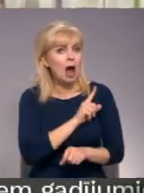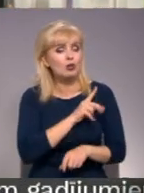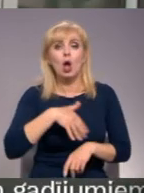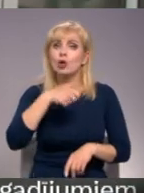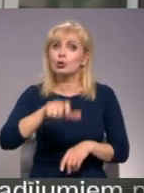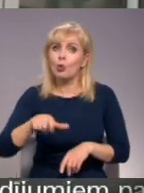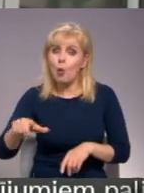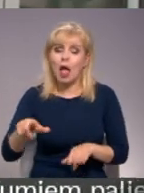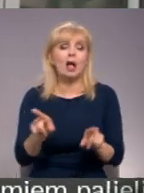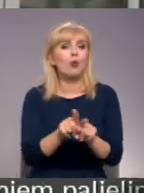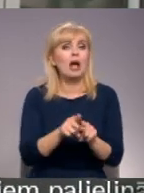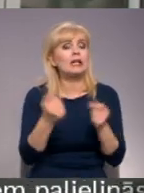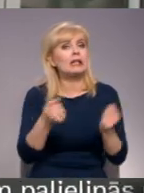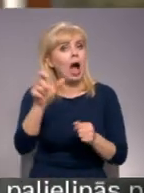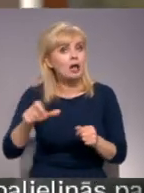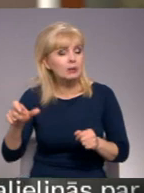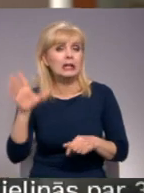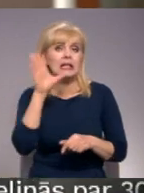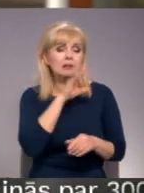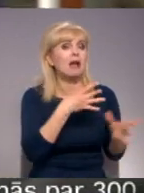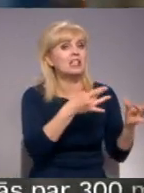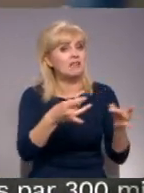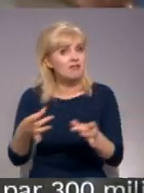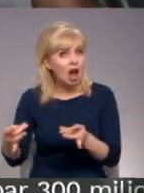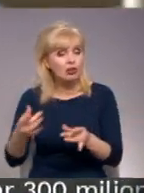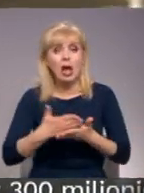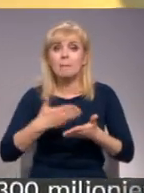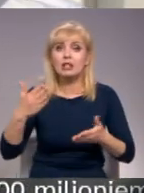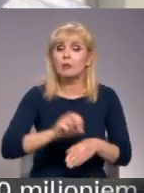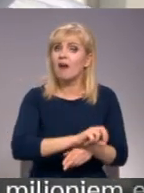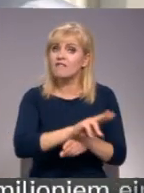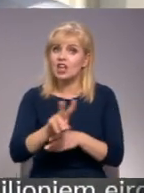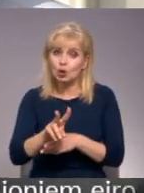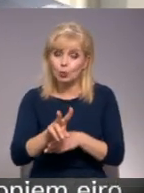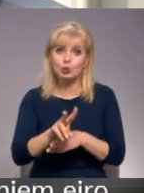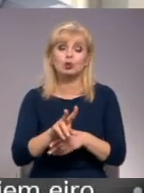skolēnus, kā arī darbiniekus no iespējamas inficēšanās ar bīstamo vīrusu.